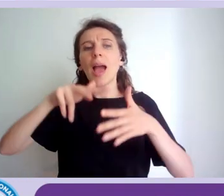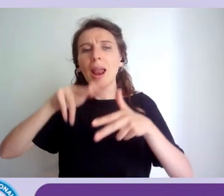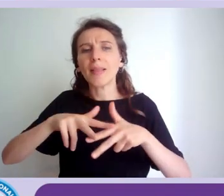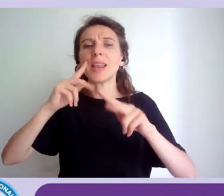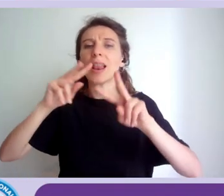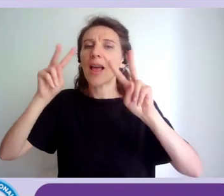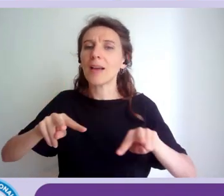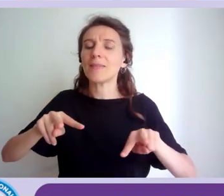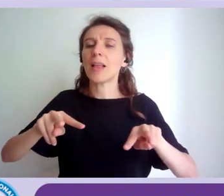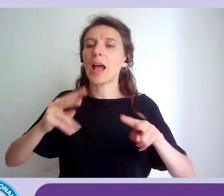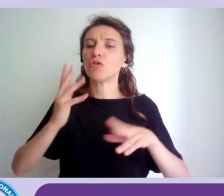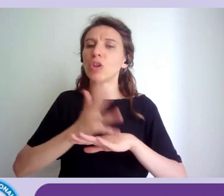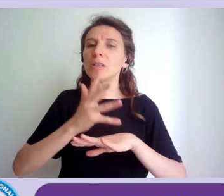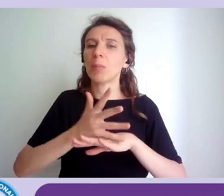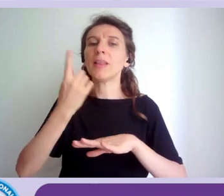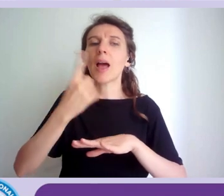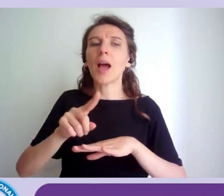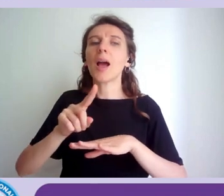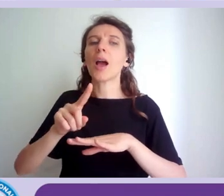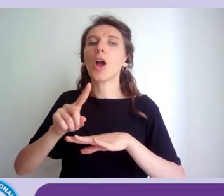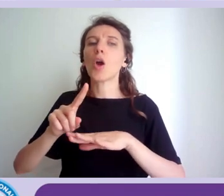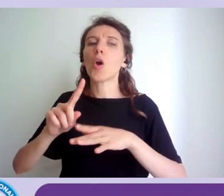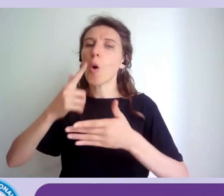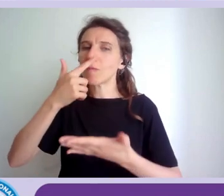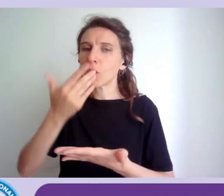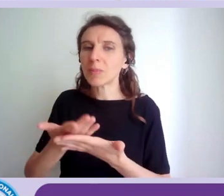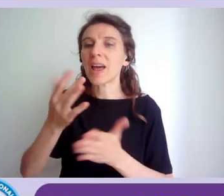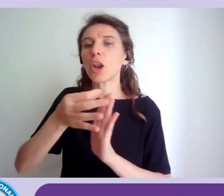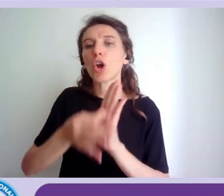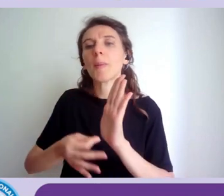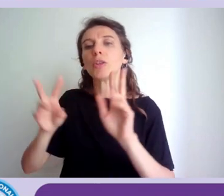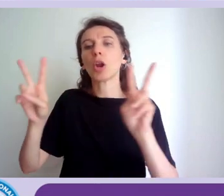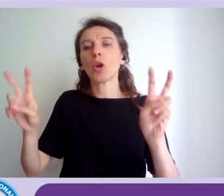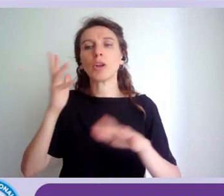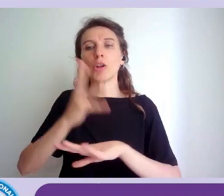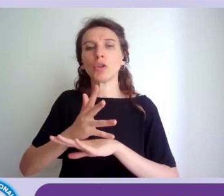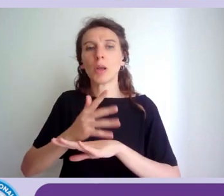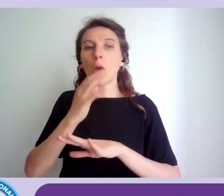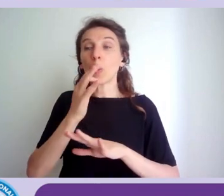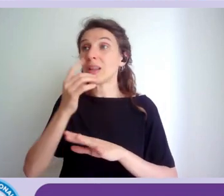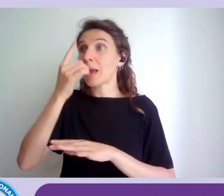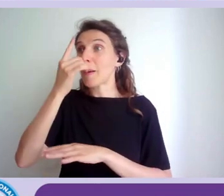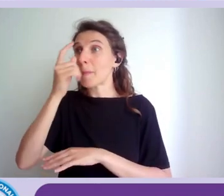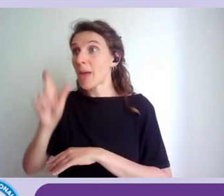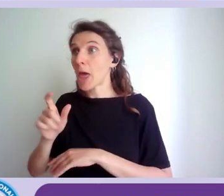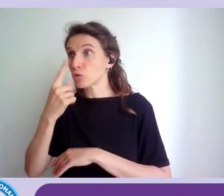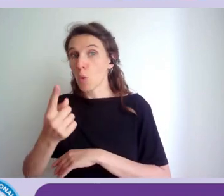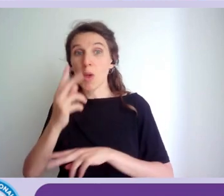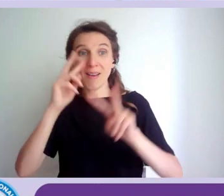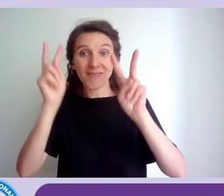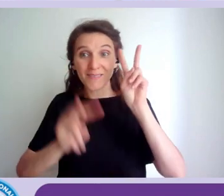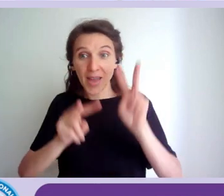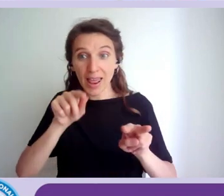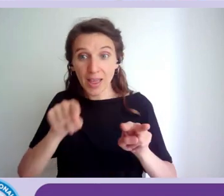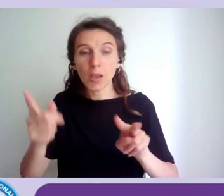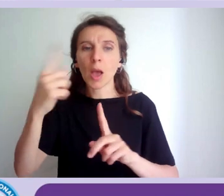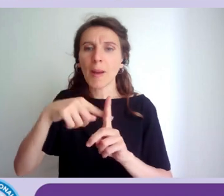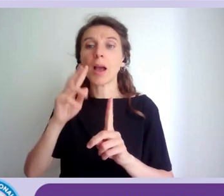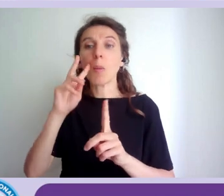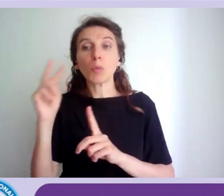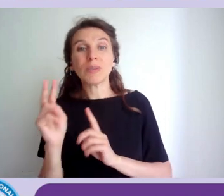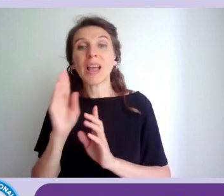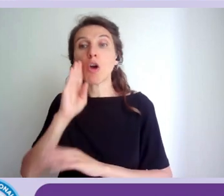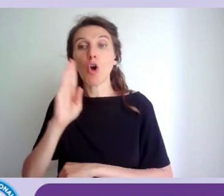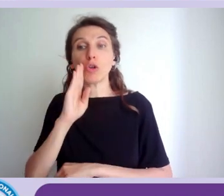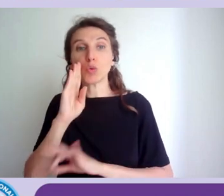quindi non è soltanto come dicevo la figura che verifica ma è la figura che a livello consulenziale aiuta